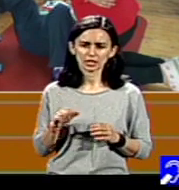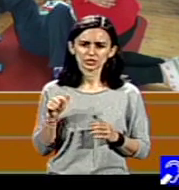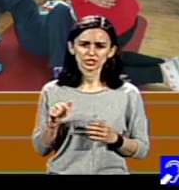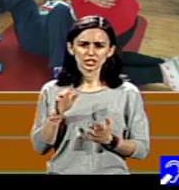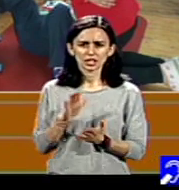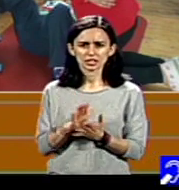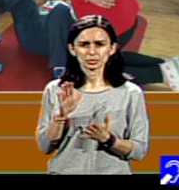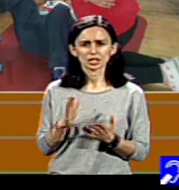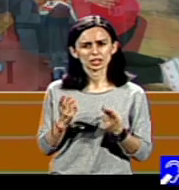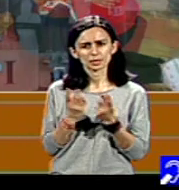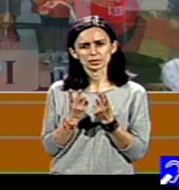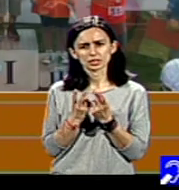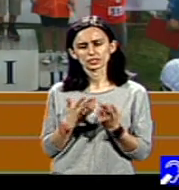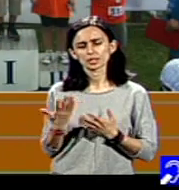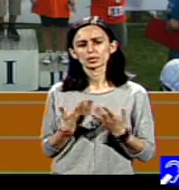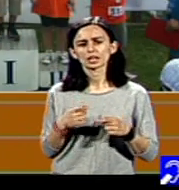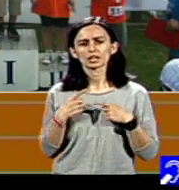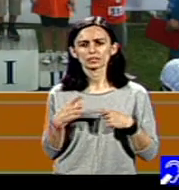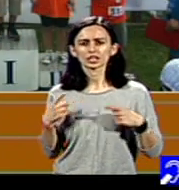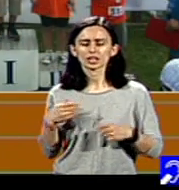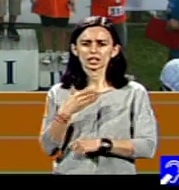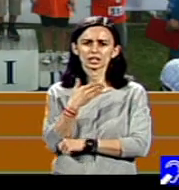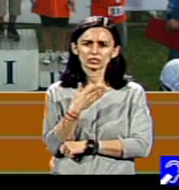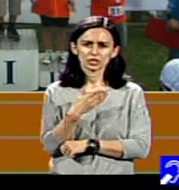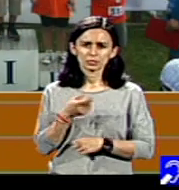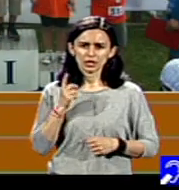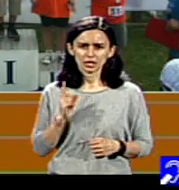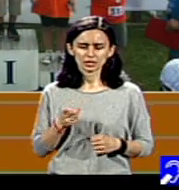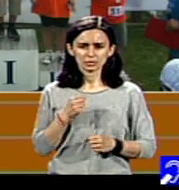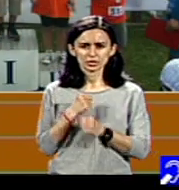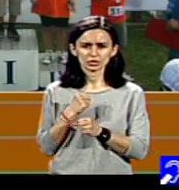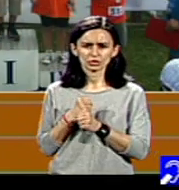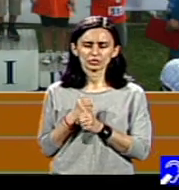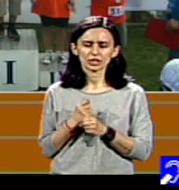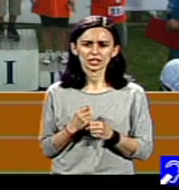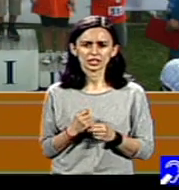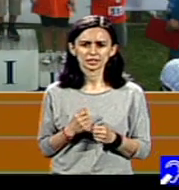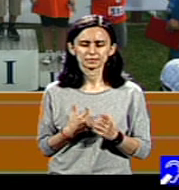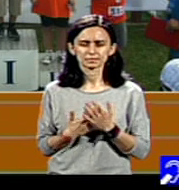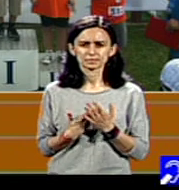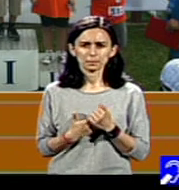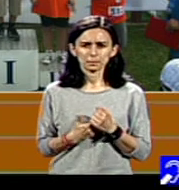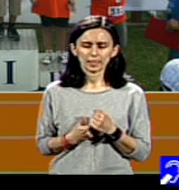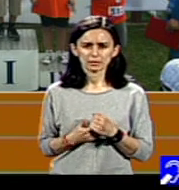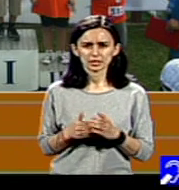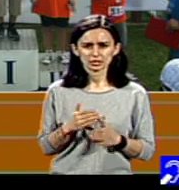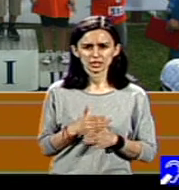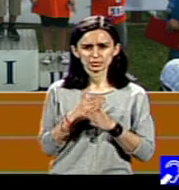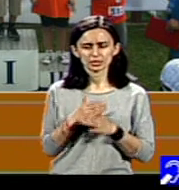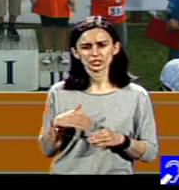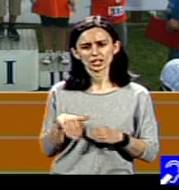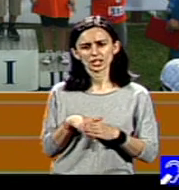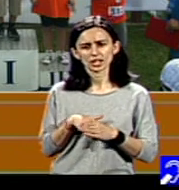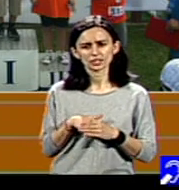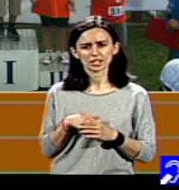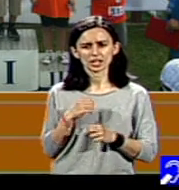rezonabilă, pe care fiecare companie ar trebui să facă pentru a sprijini angajarea în munca unei